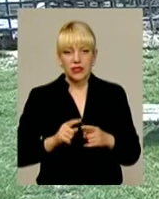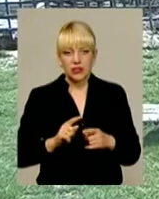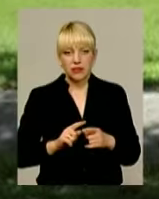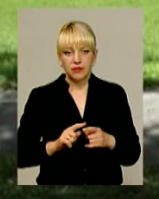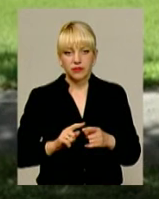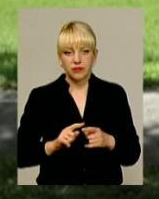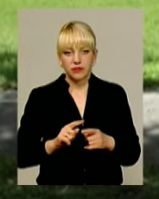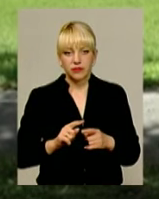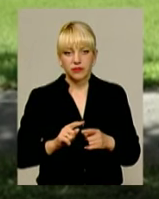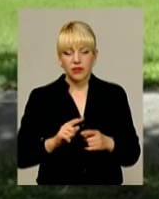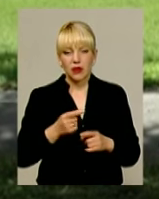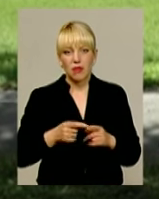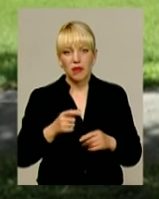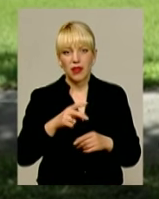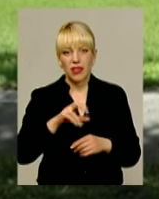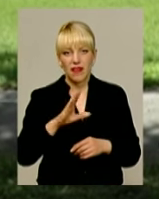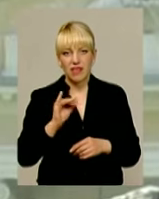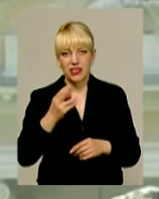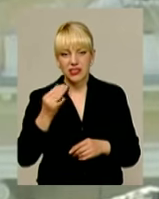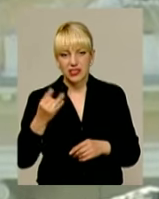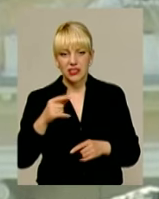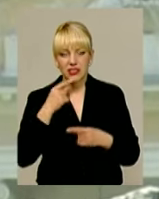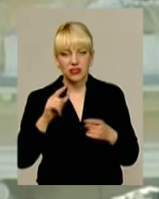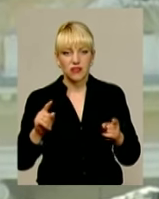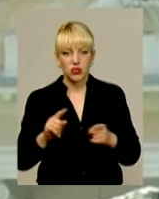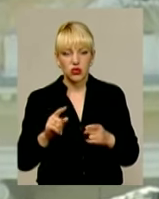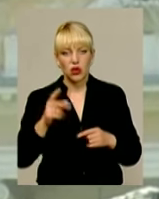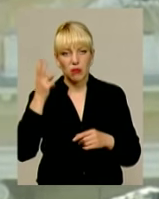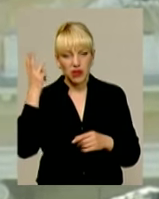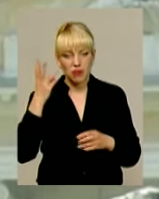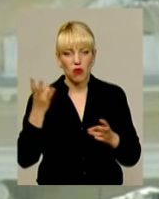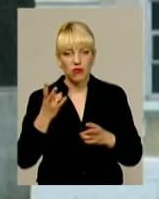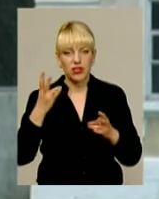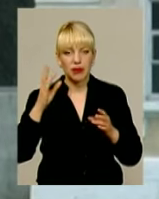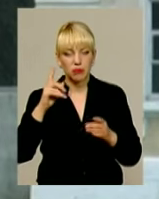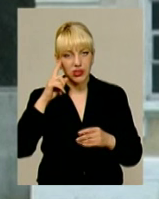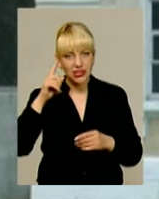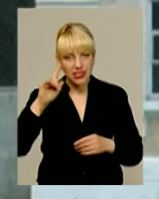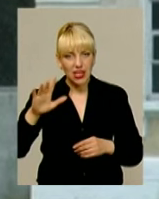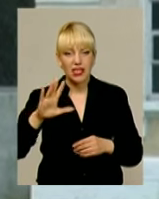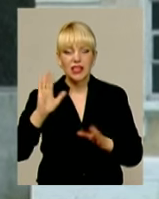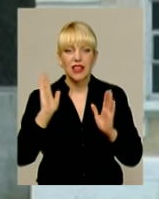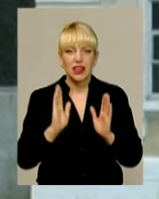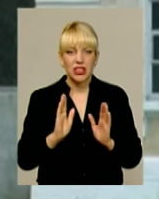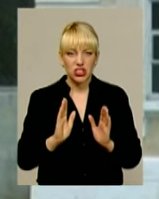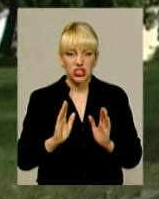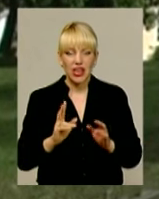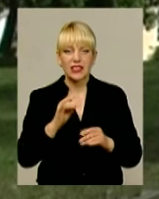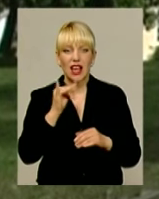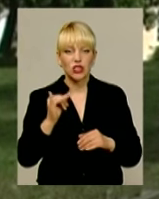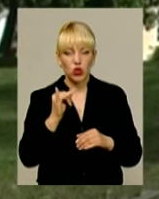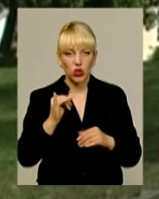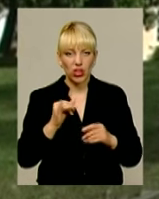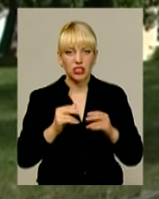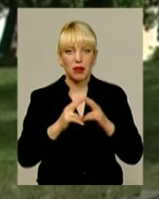промисловості та інфраструктури Максима Левицького, Хмельниччина має бути знана не лише завдяки історичним пам'яткам, а й за своєю продукцією, тож на тепер